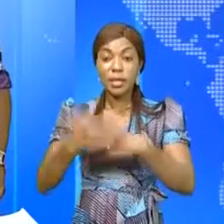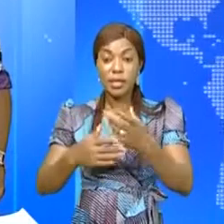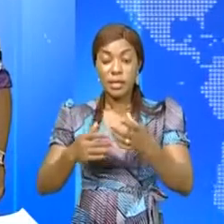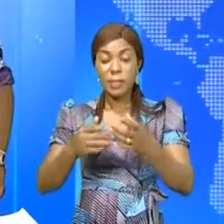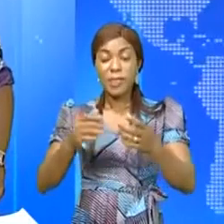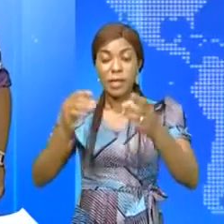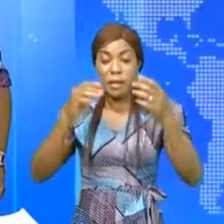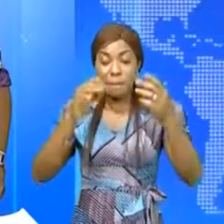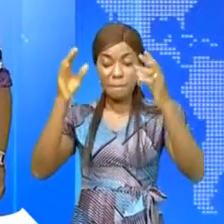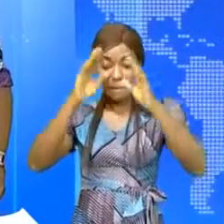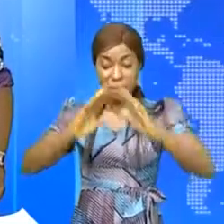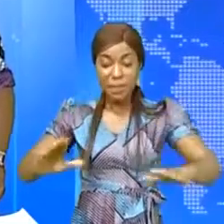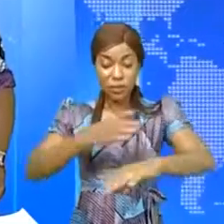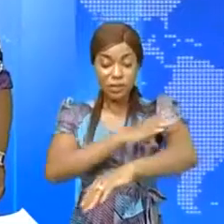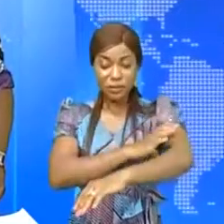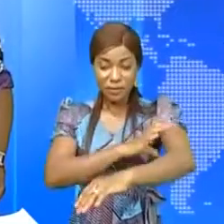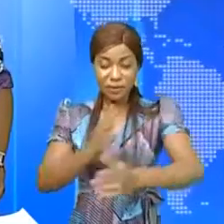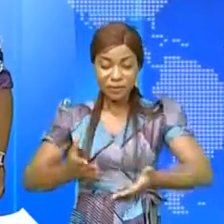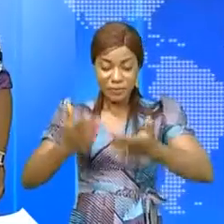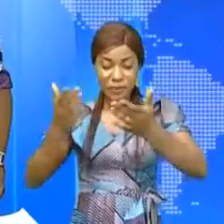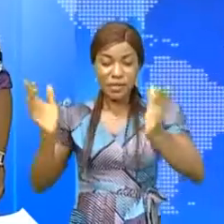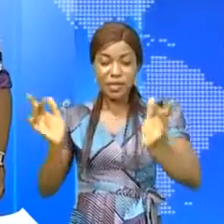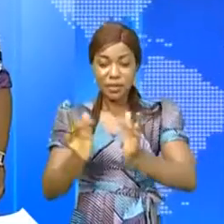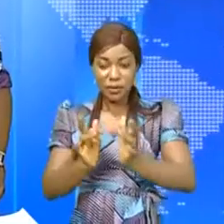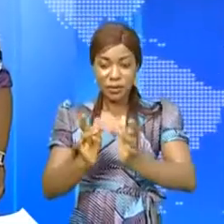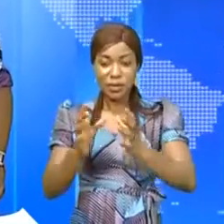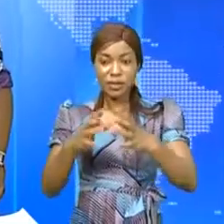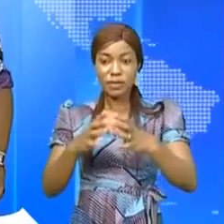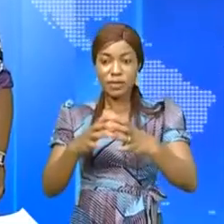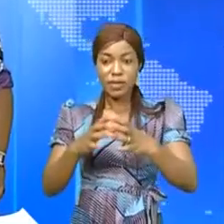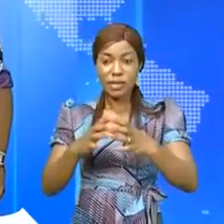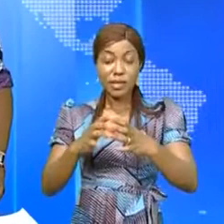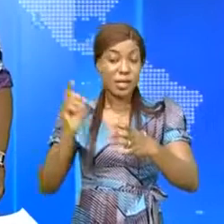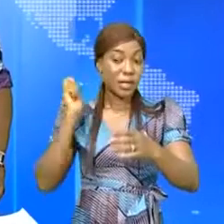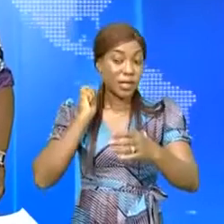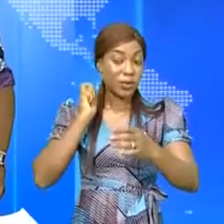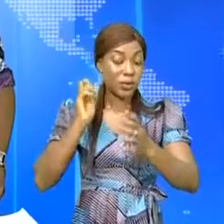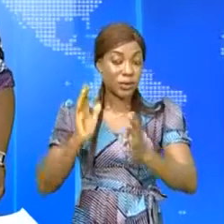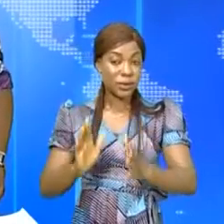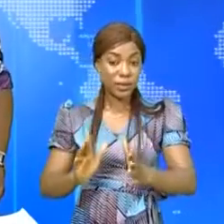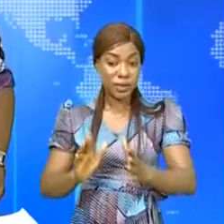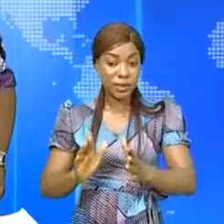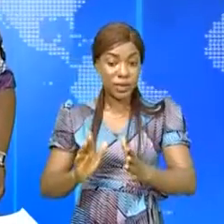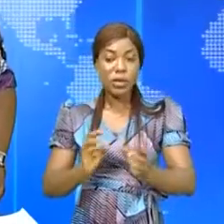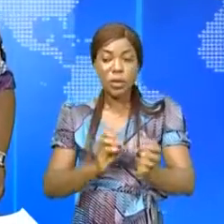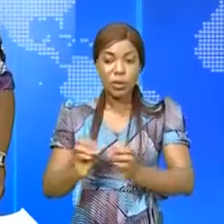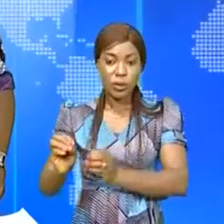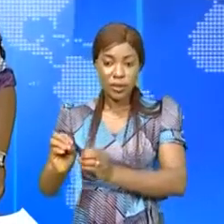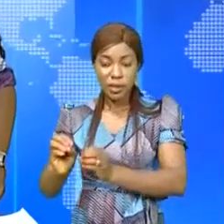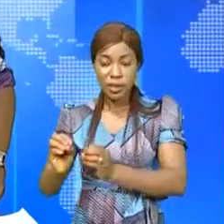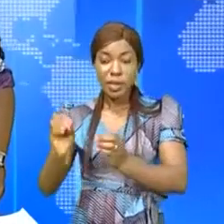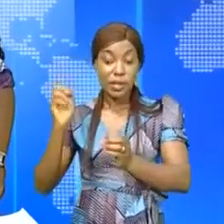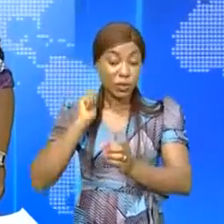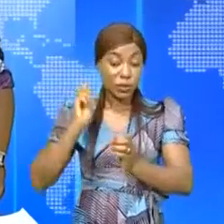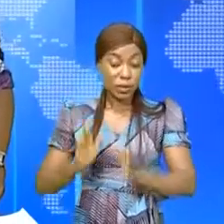de l'État au Lua-Laba a été consacrée à la rencontre avec les médecins membres du conseil de l'ordre des médecins vétérinaires, les